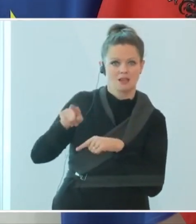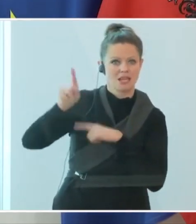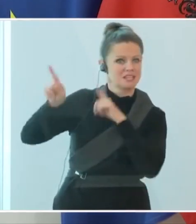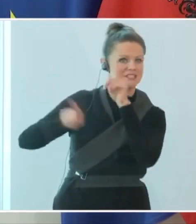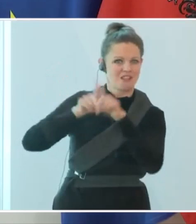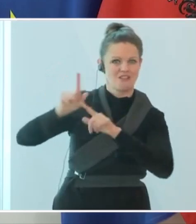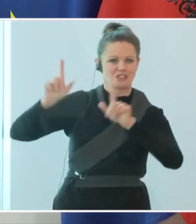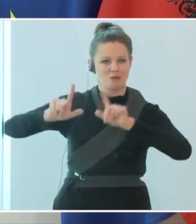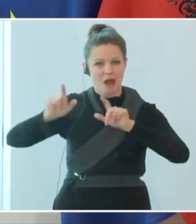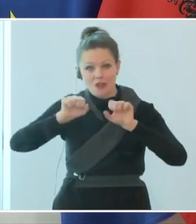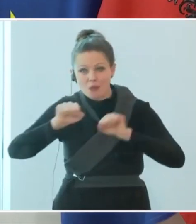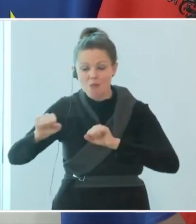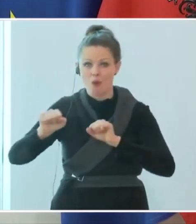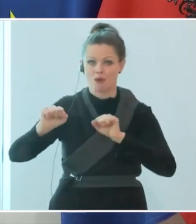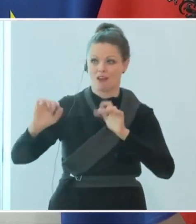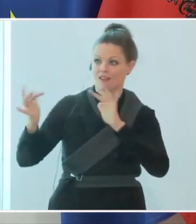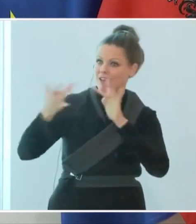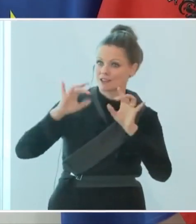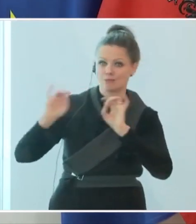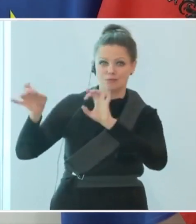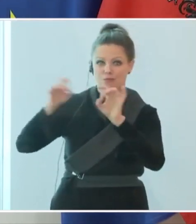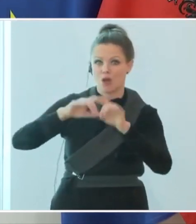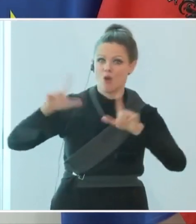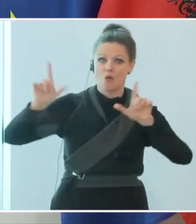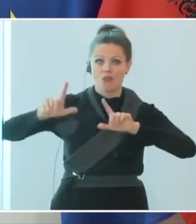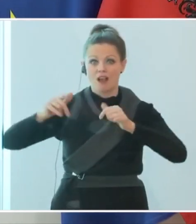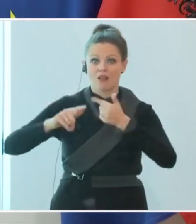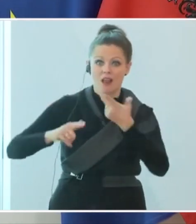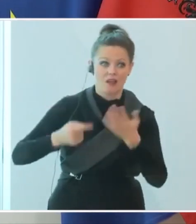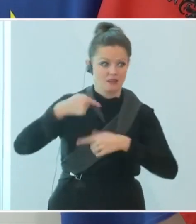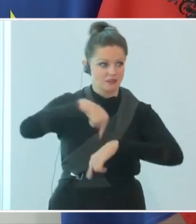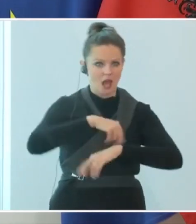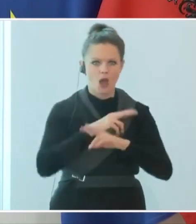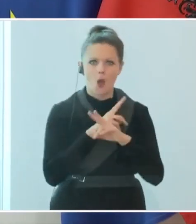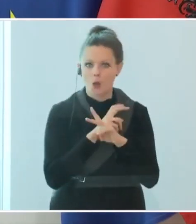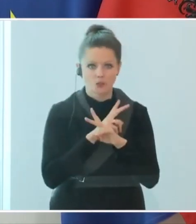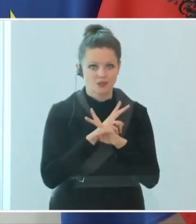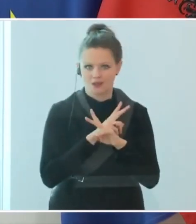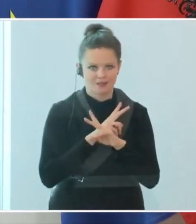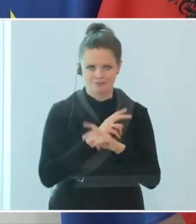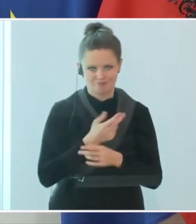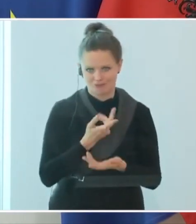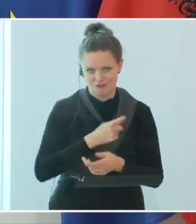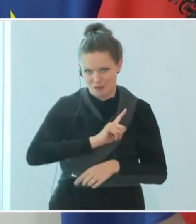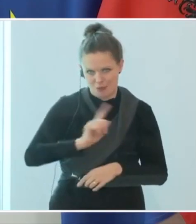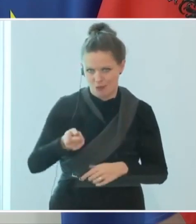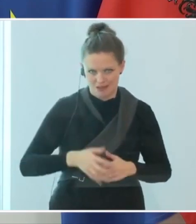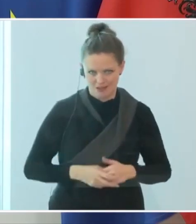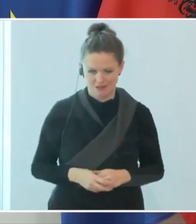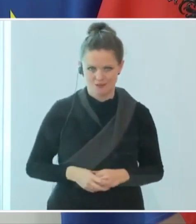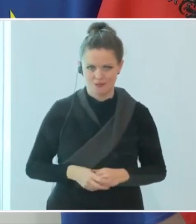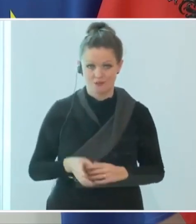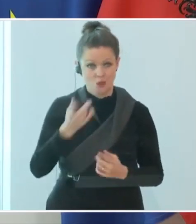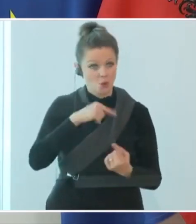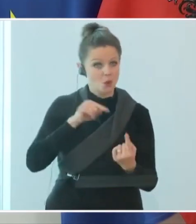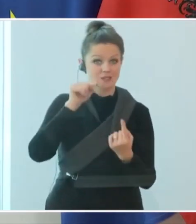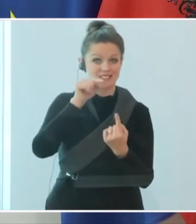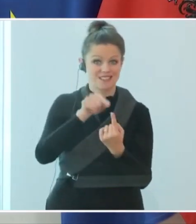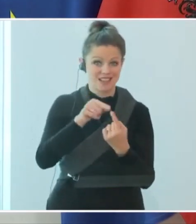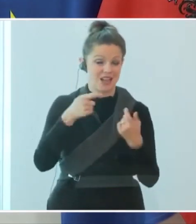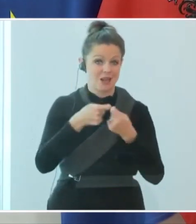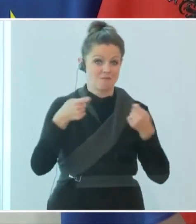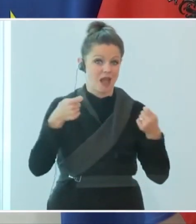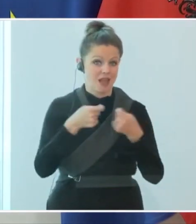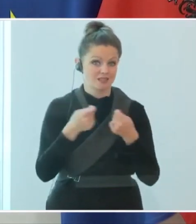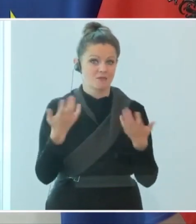Silvesterpartys zu feiern oder sonst wie Unterhaltung zu suchen, die in Österreich noch gar nicht möglich ist. Ziel ist all dieser Maßnahmen